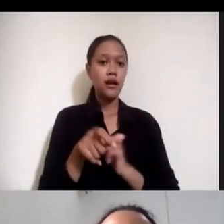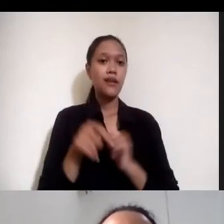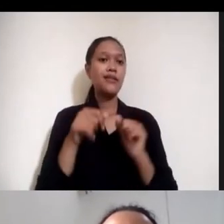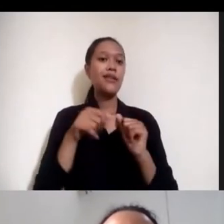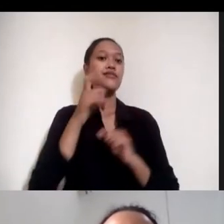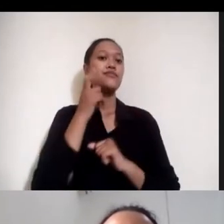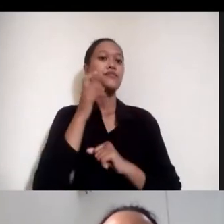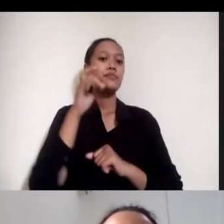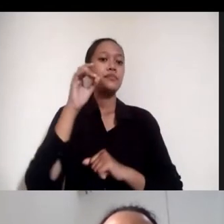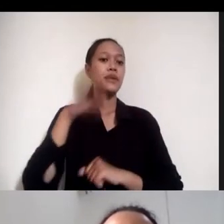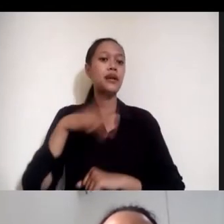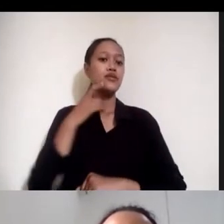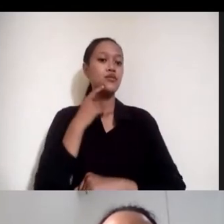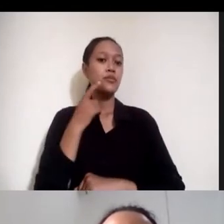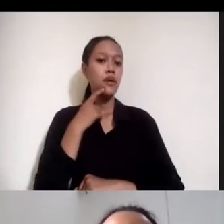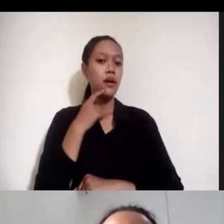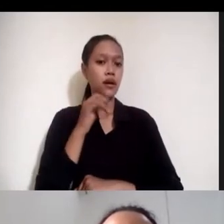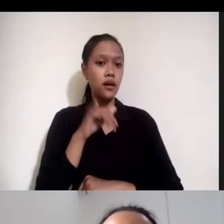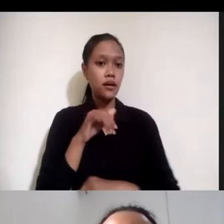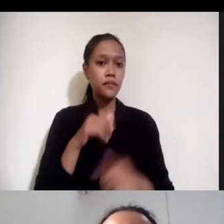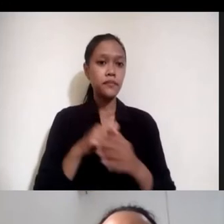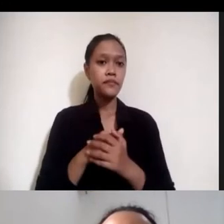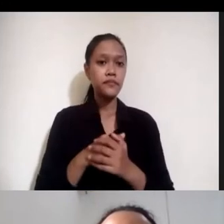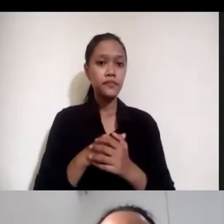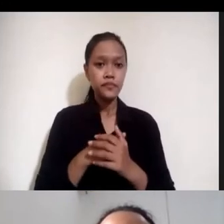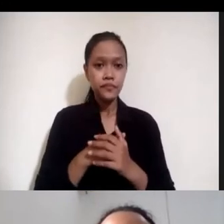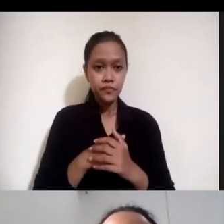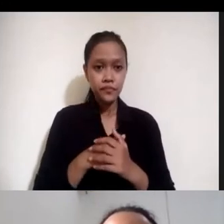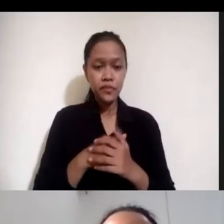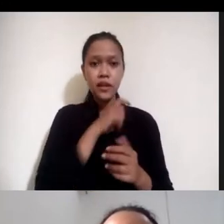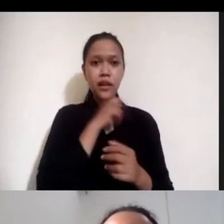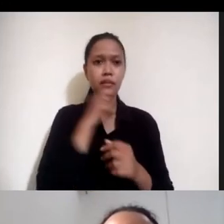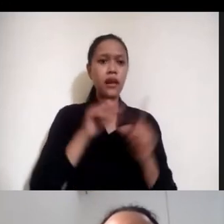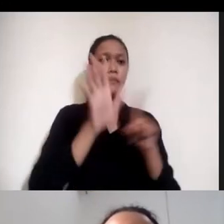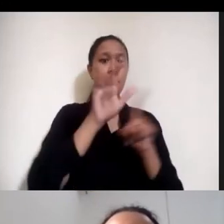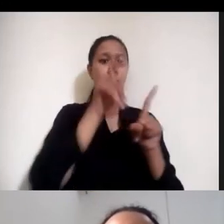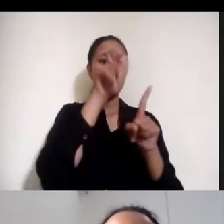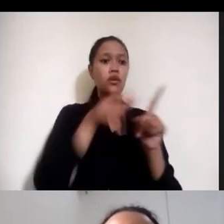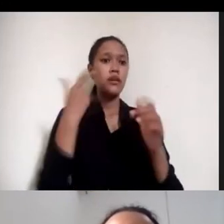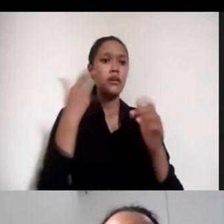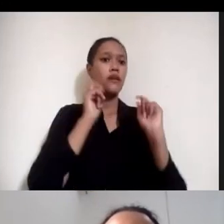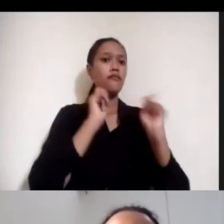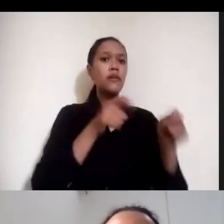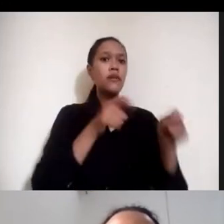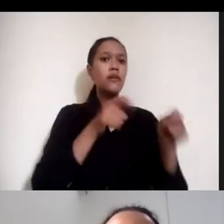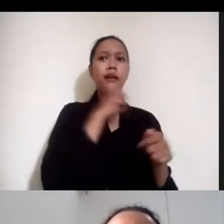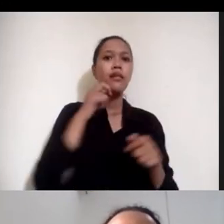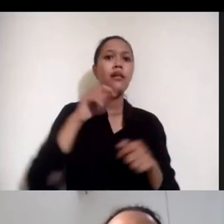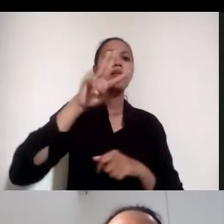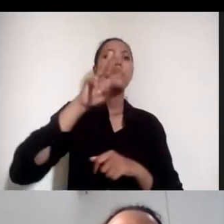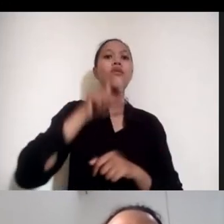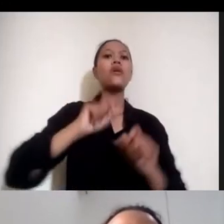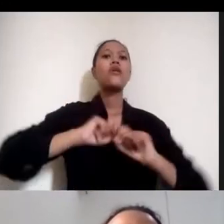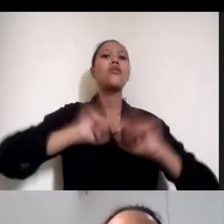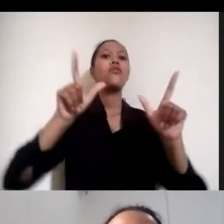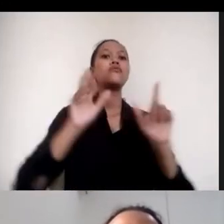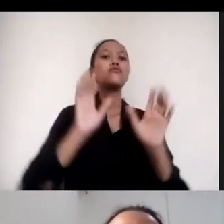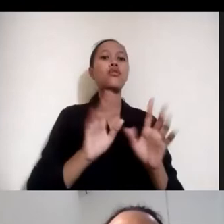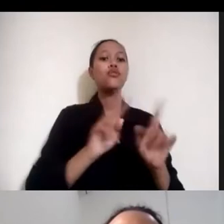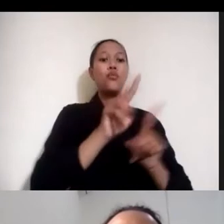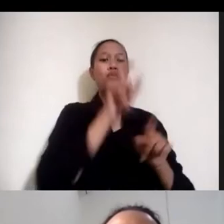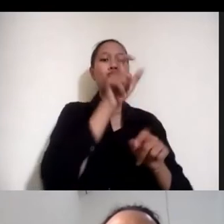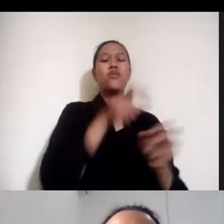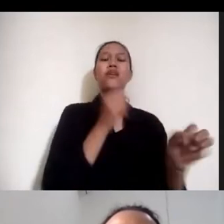ternyata dari 15 itu cuman tiga yang masuk yang 12 nya gak dapat